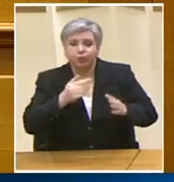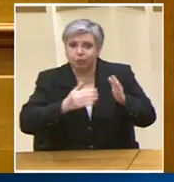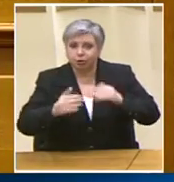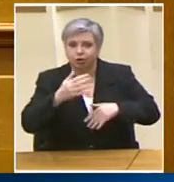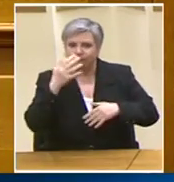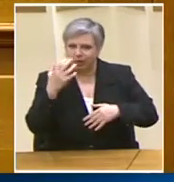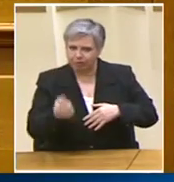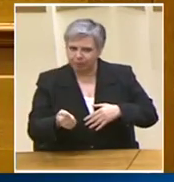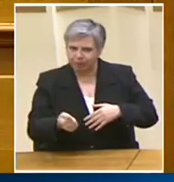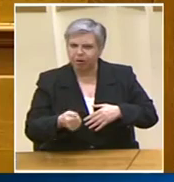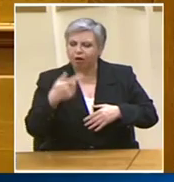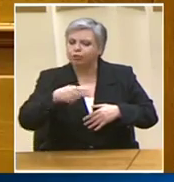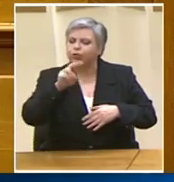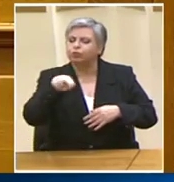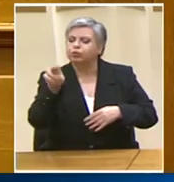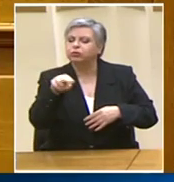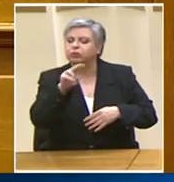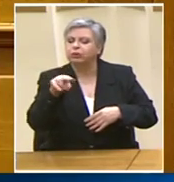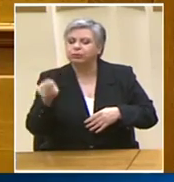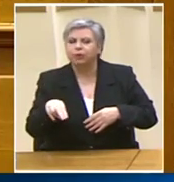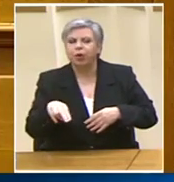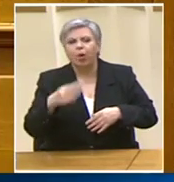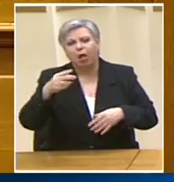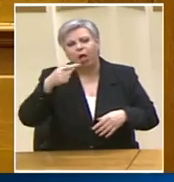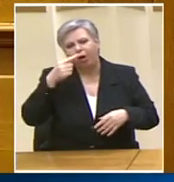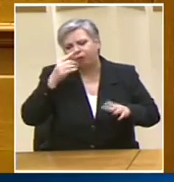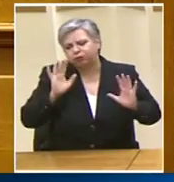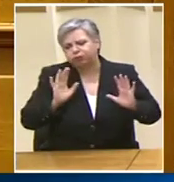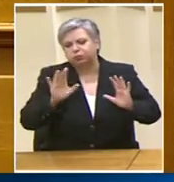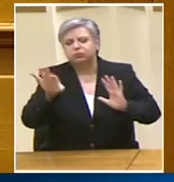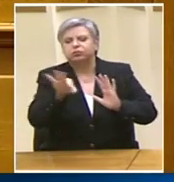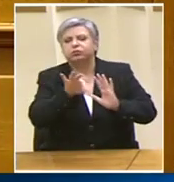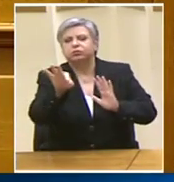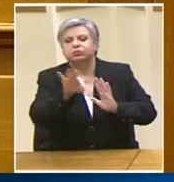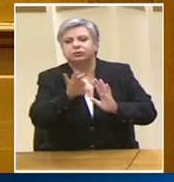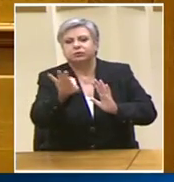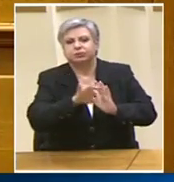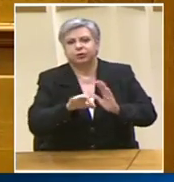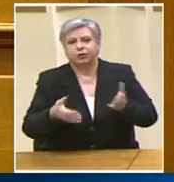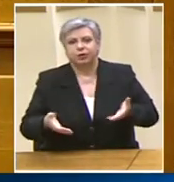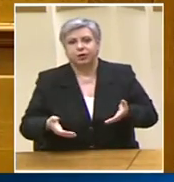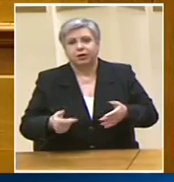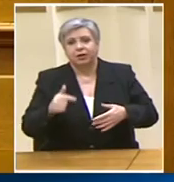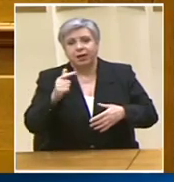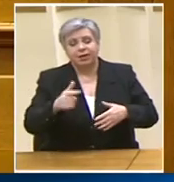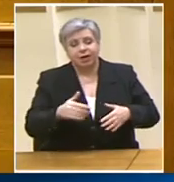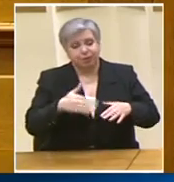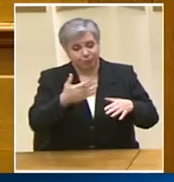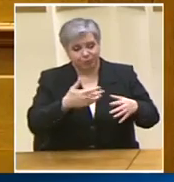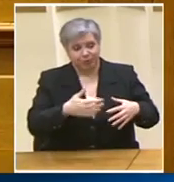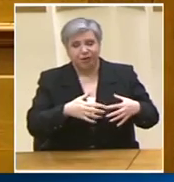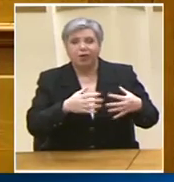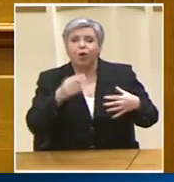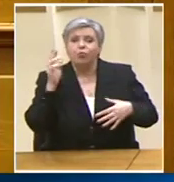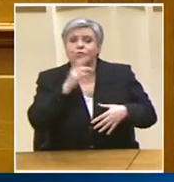φορέων που συνενώνονται. Δηλαδή για να το καταλάβουμε όλοι αυτό ό,τι δεν μπορεί να ελέγξει ο κ. Μητσοτάκης, το